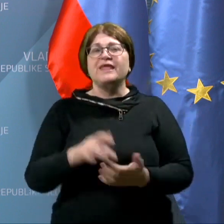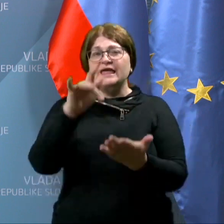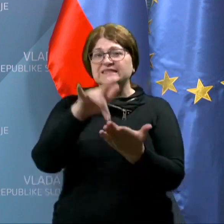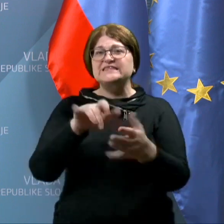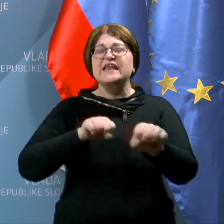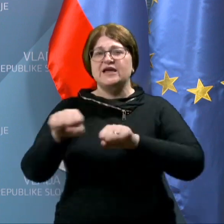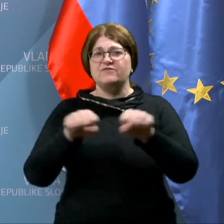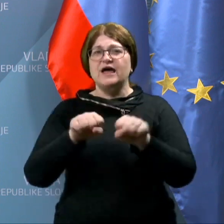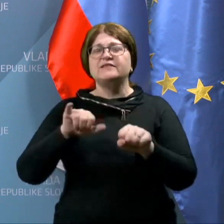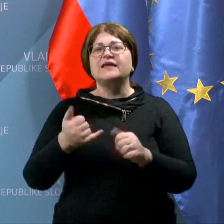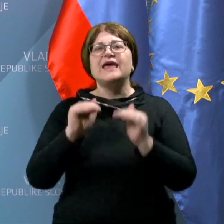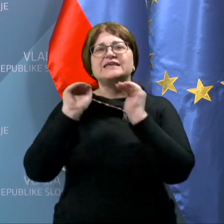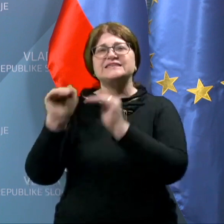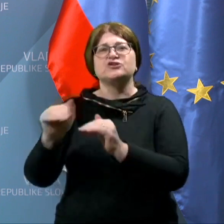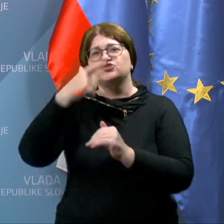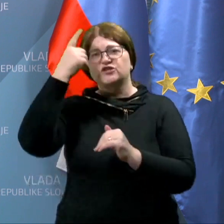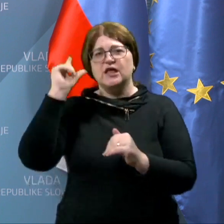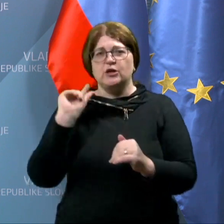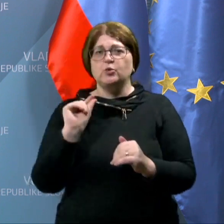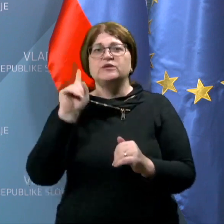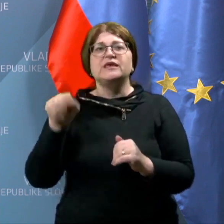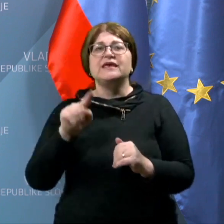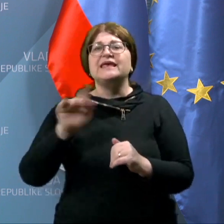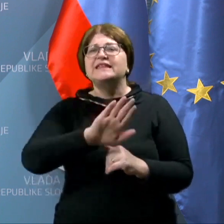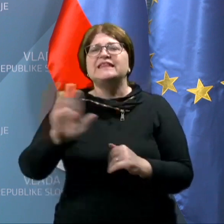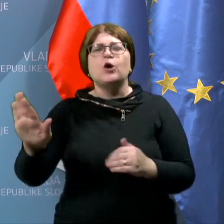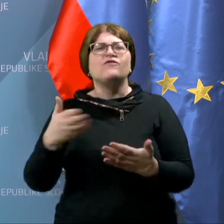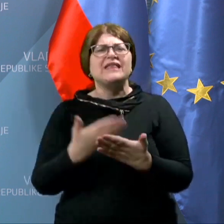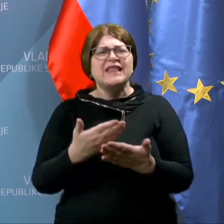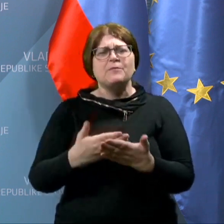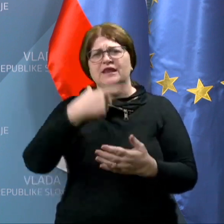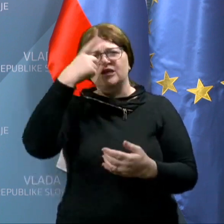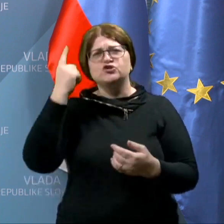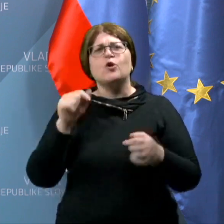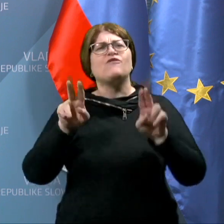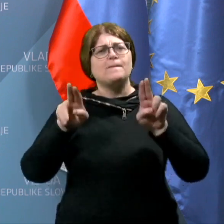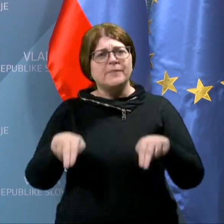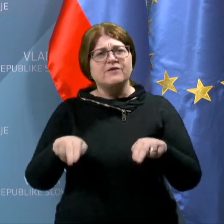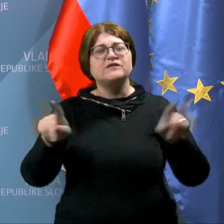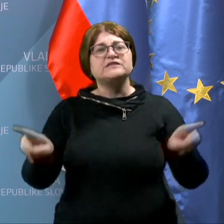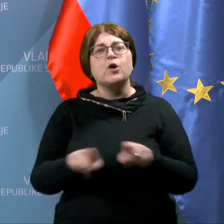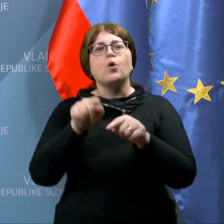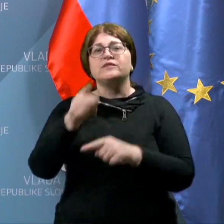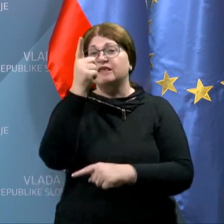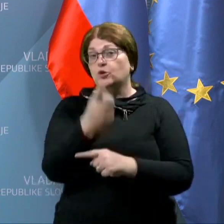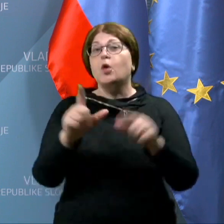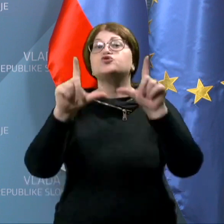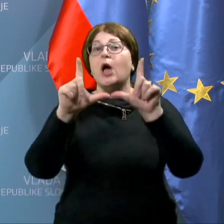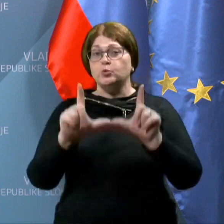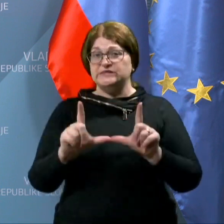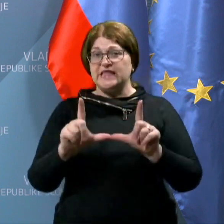vlade je zaščita ljudi in njihovih temeljnih človekovih pravic, kot jih določa ustava.